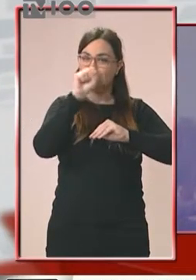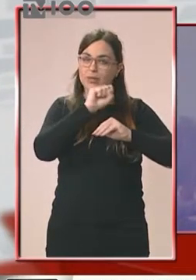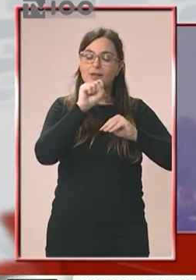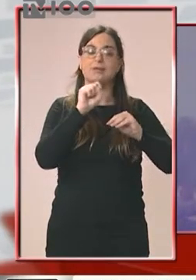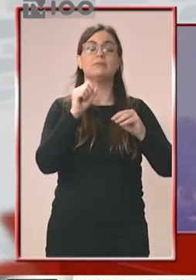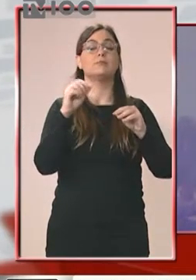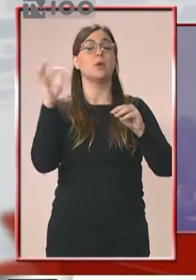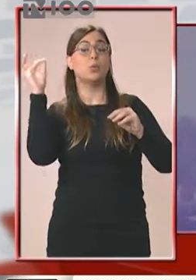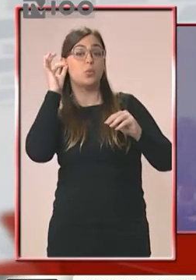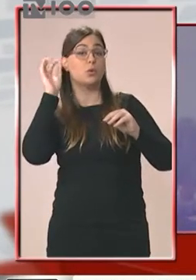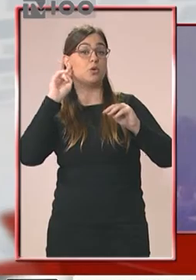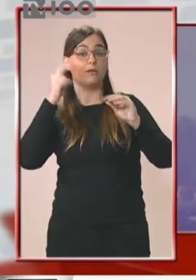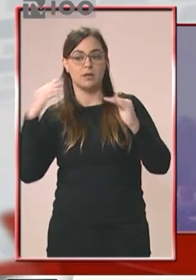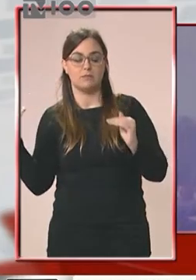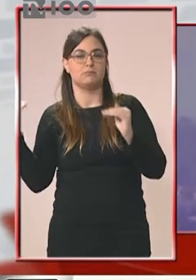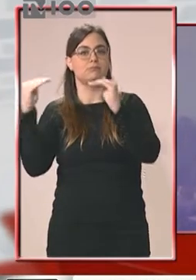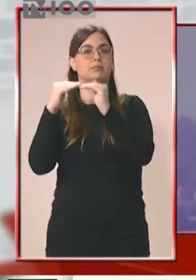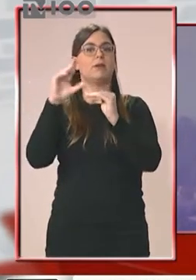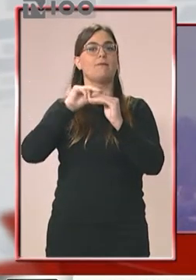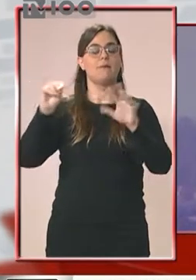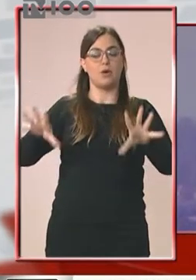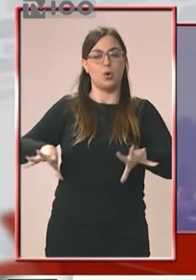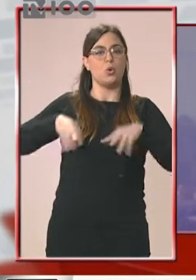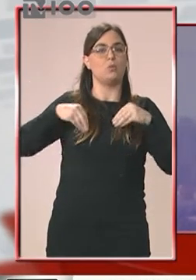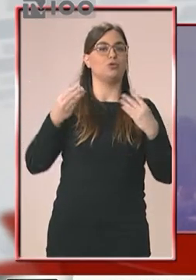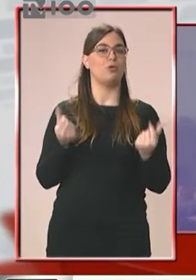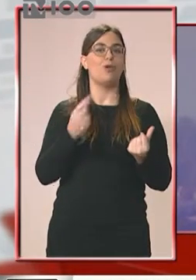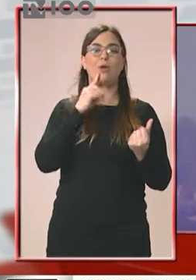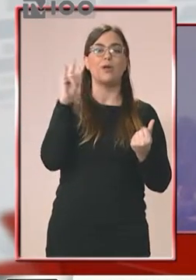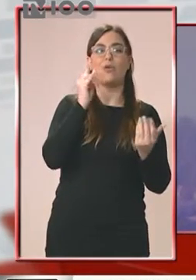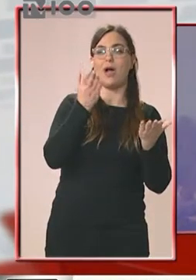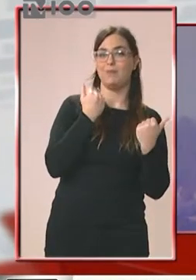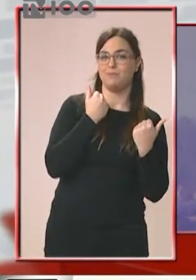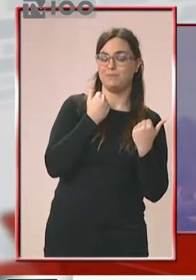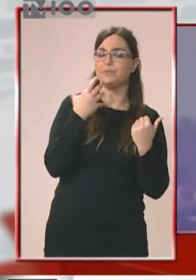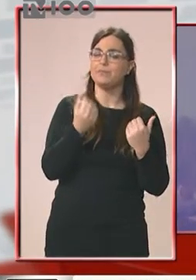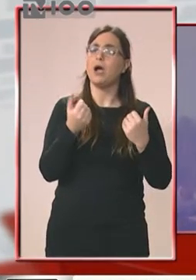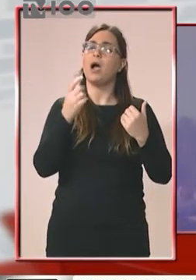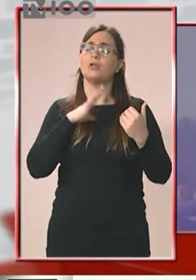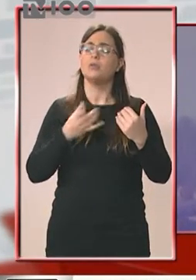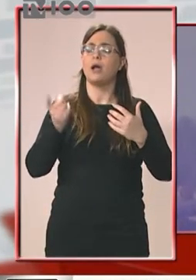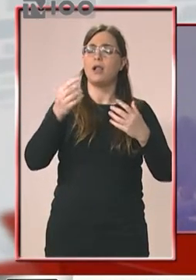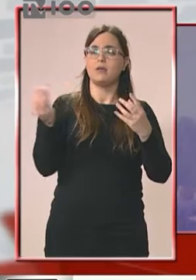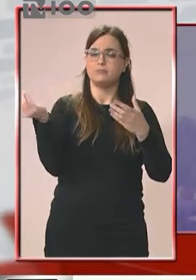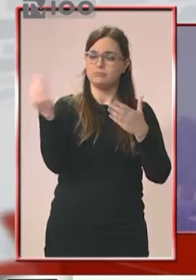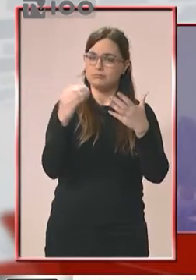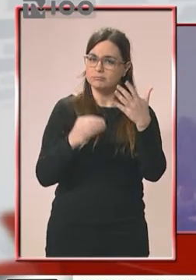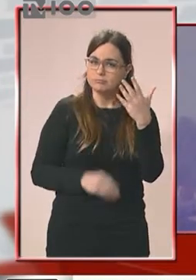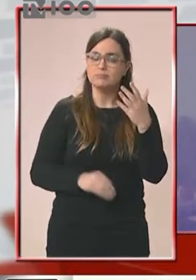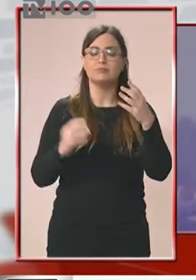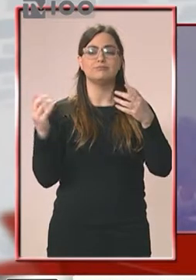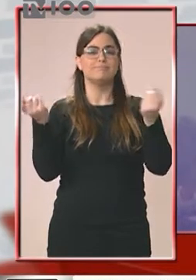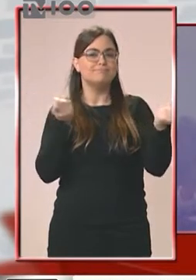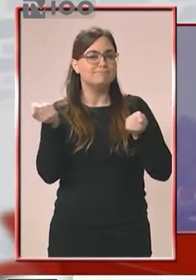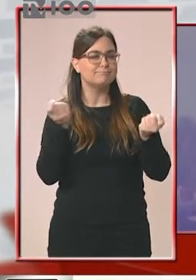Είναι και ο Δημήτρης ο Παπαδόπουλος όπως είχα κάνει το βίντεο. Και η Θέμης, Βελένη η οποία έκανε το συντονισμό όλων αυτών ανάμεσα στο τελόγλο και στο μέγαρο.